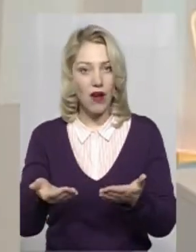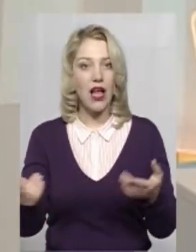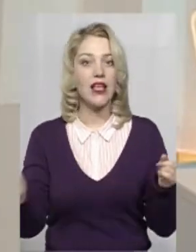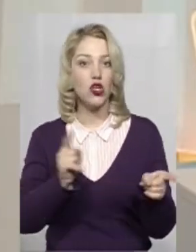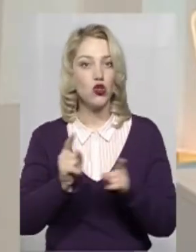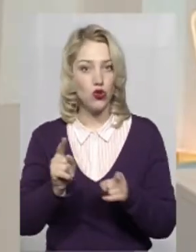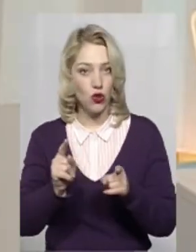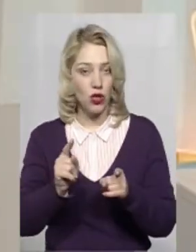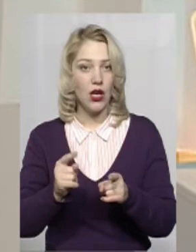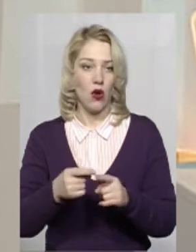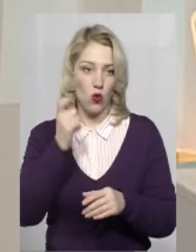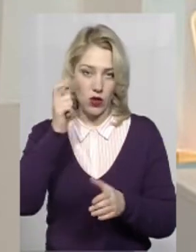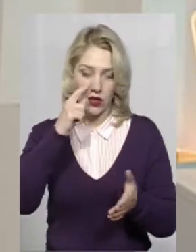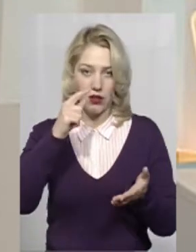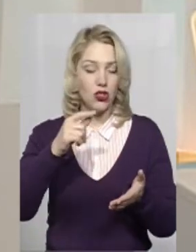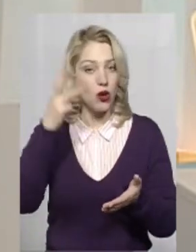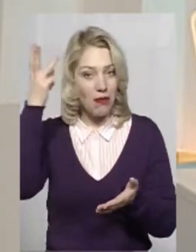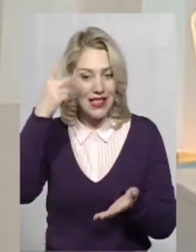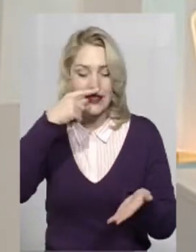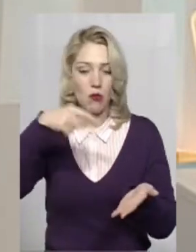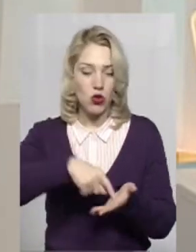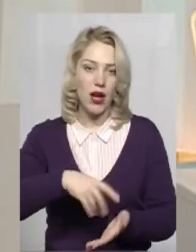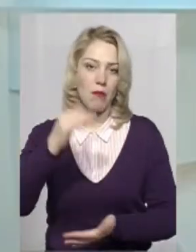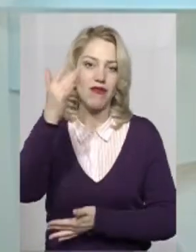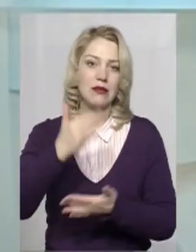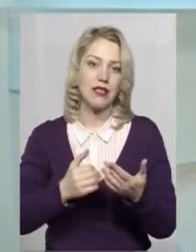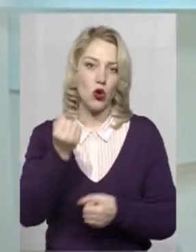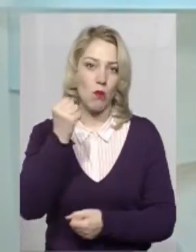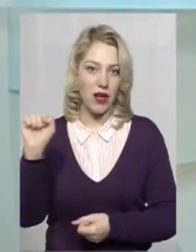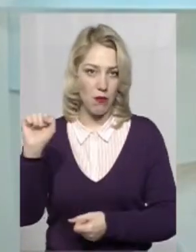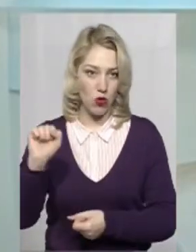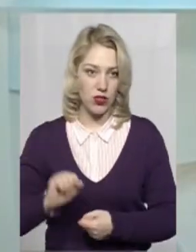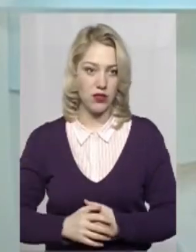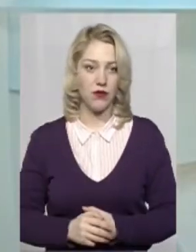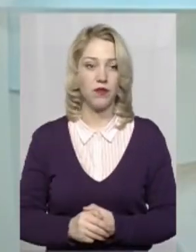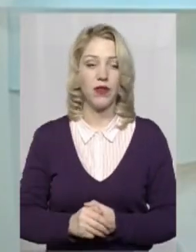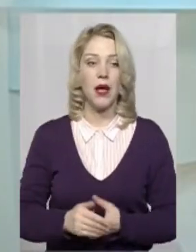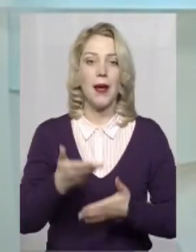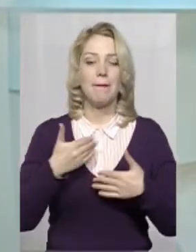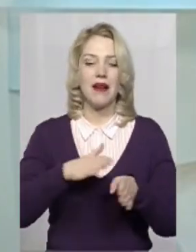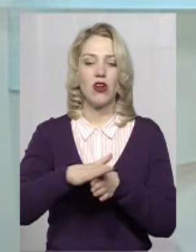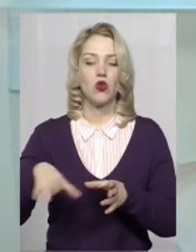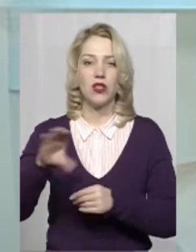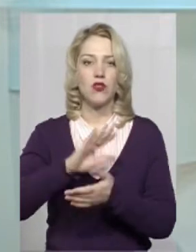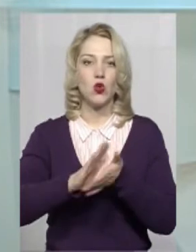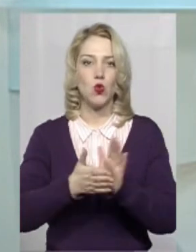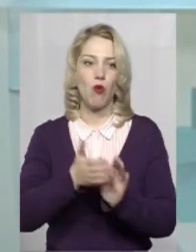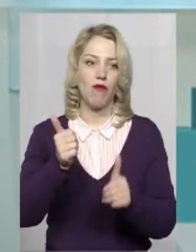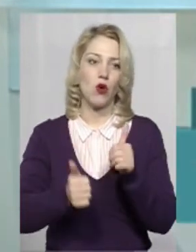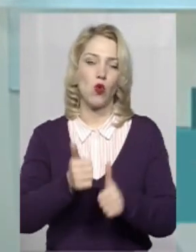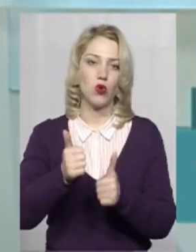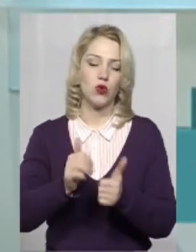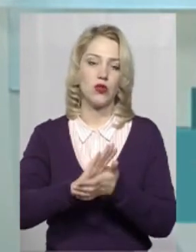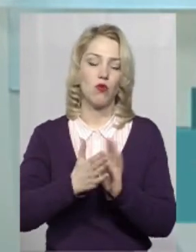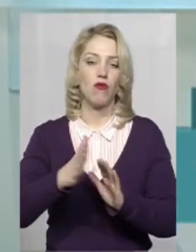щоб ви потрапили до цього списку переможців? Ми виконали всі умови конкурсу.